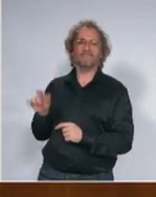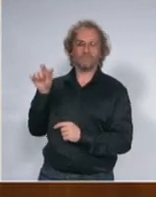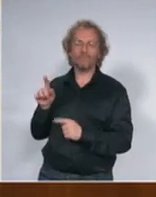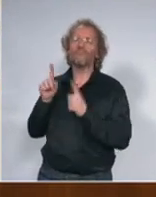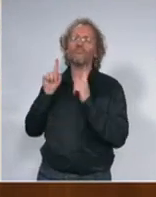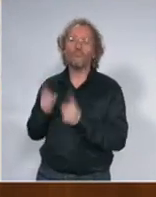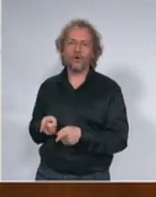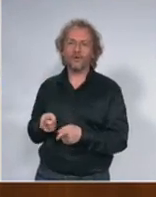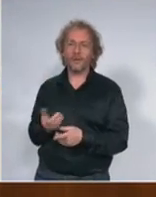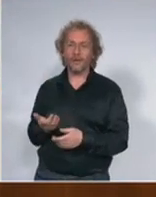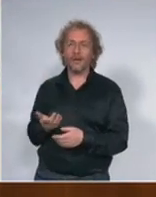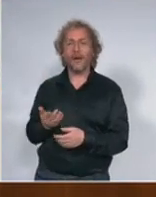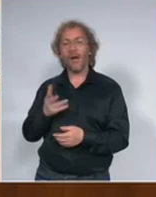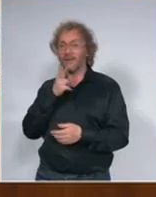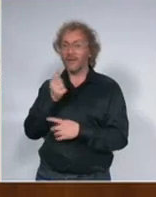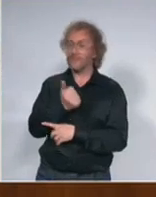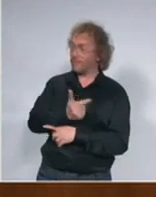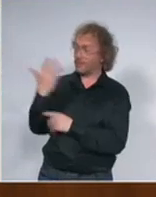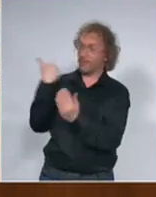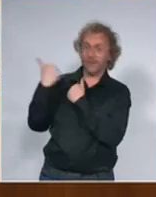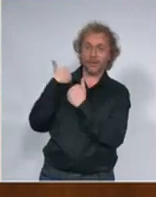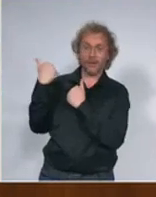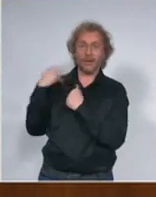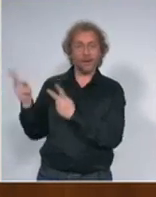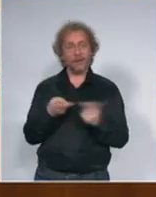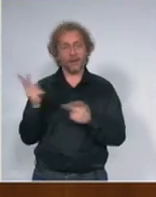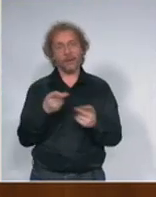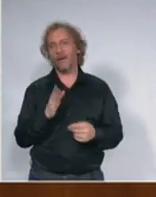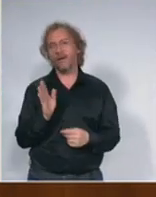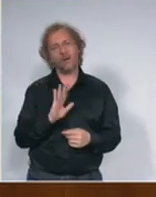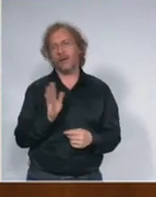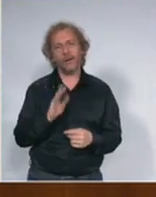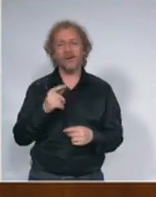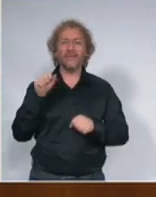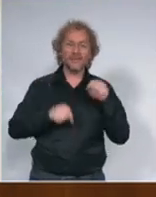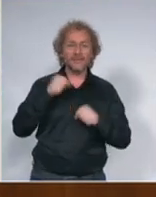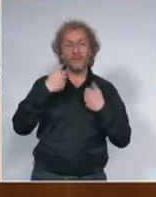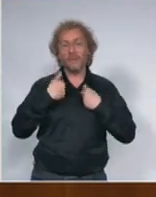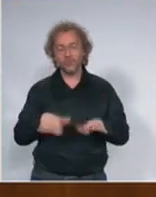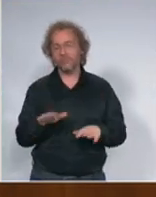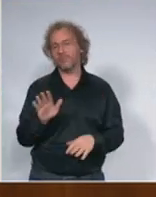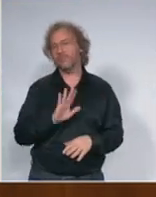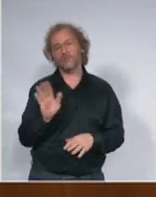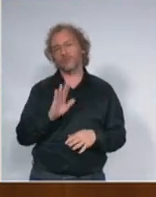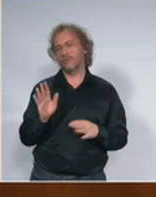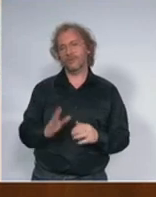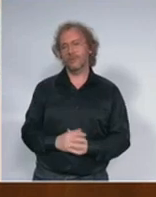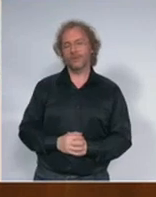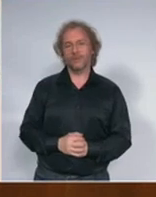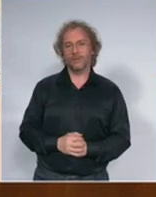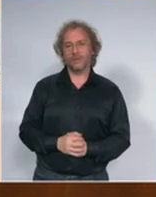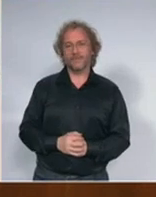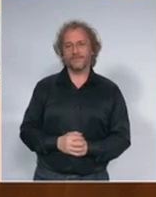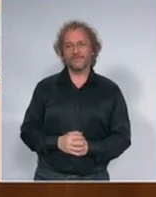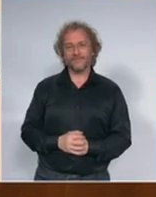zetaka bude mnogo pa onda da opet izgubimo bilo kakvu disciplinu kažem ovde se ne